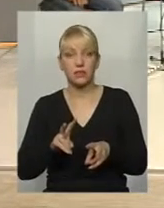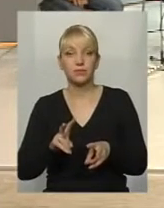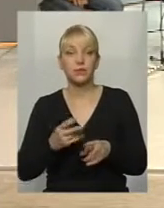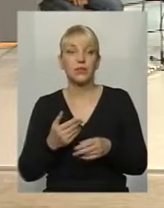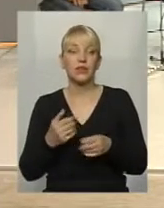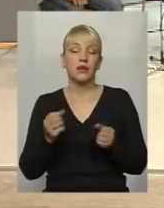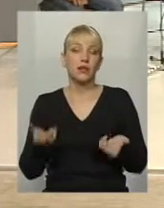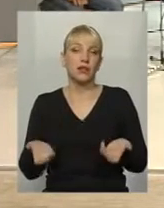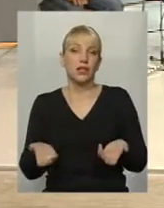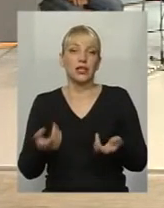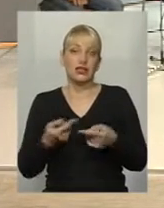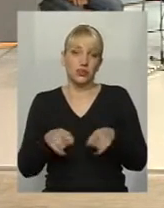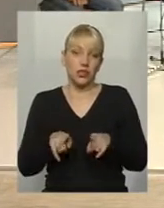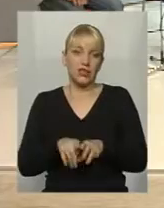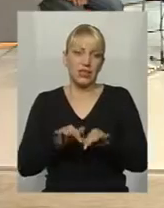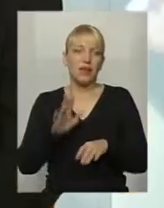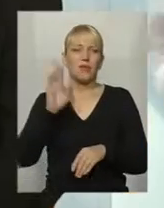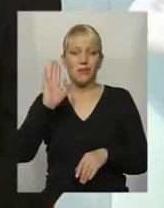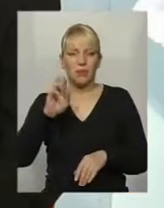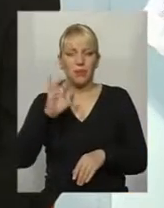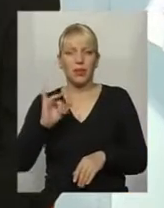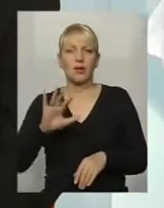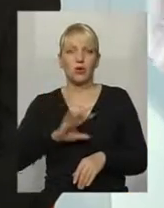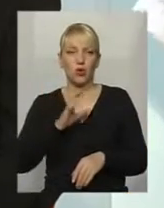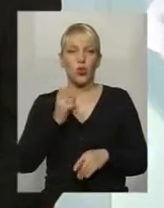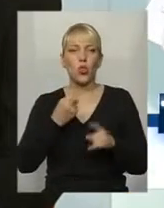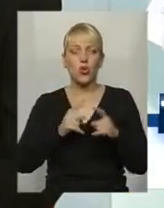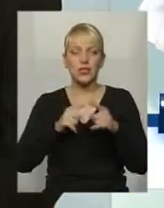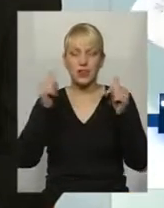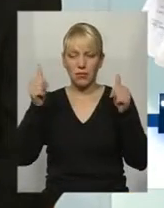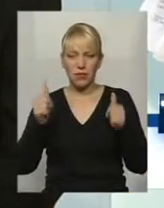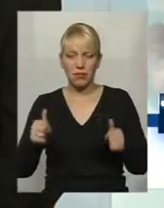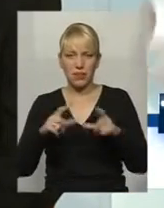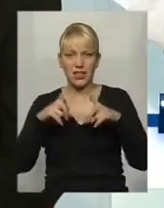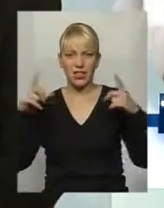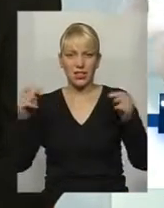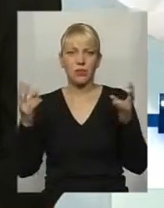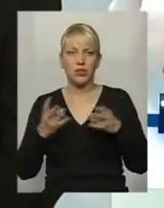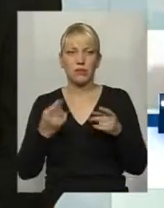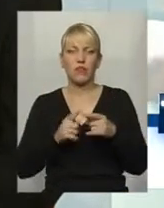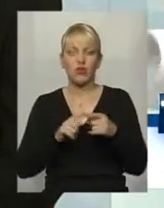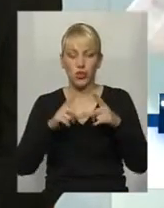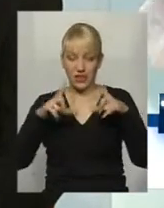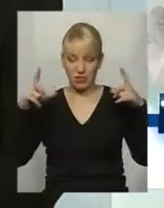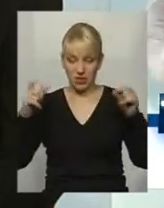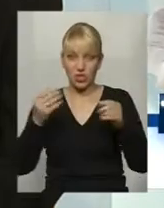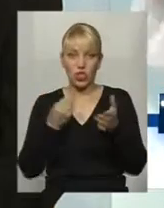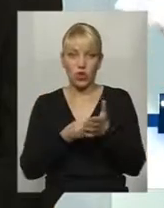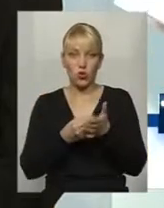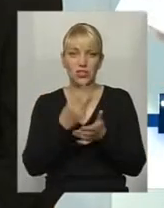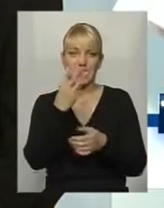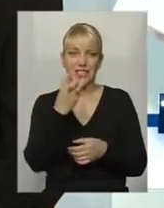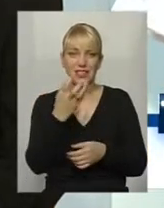такий, може, захід, хай би було. але вона коштує гроші. То нам ця табличка, вона коштує 300-500 гривень і більше.